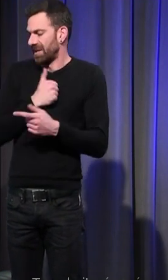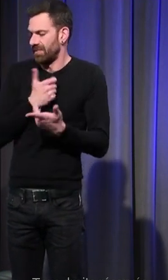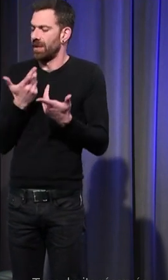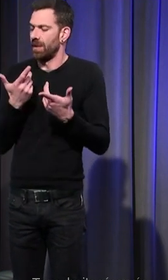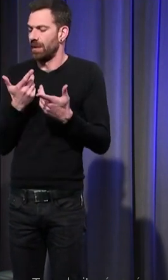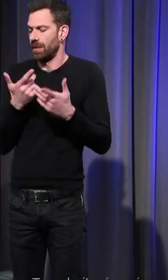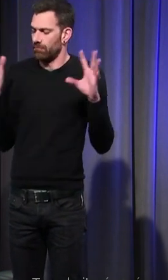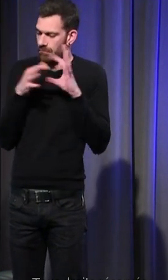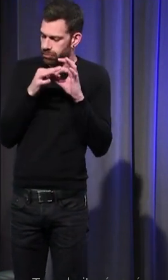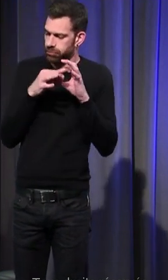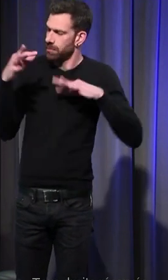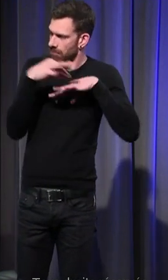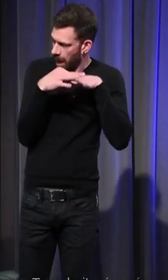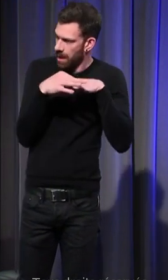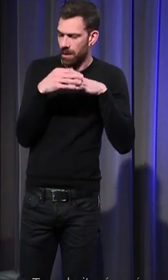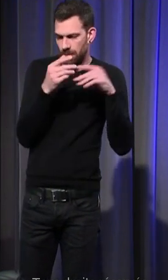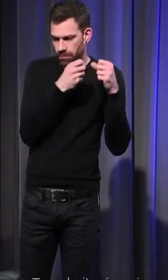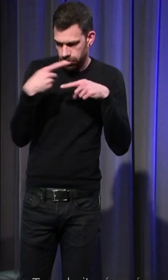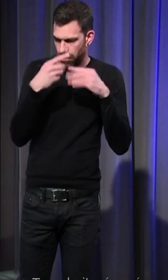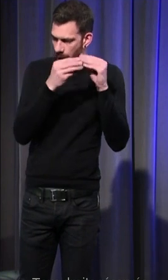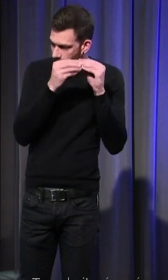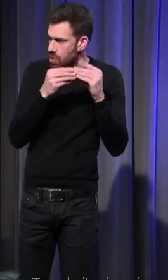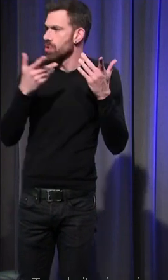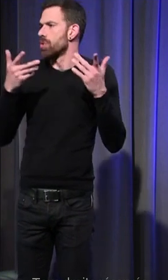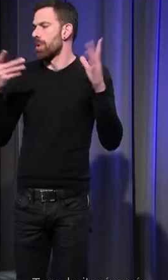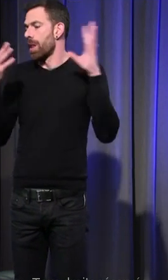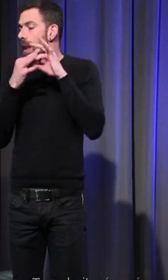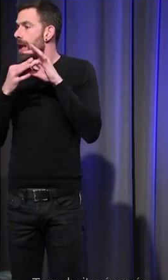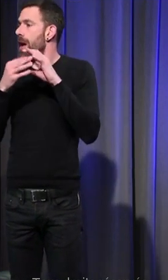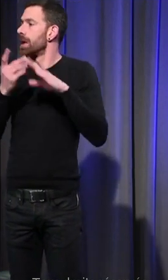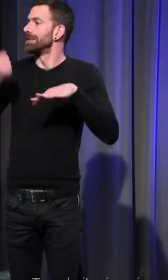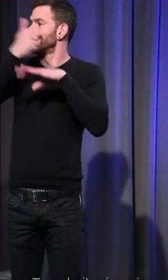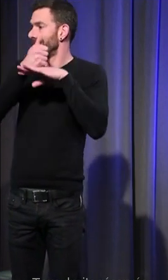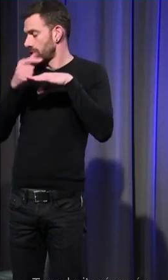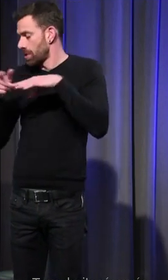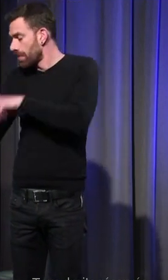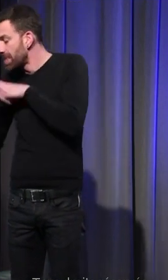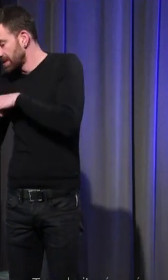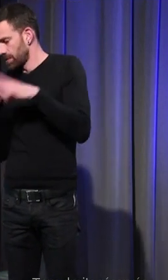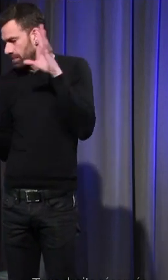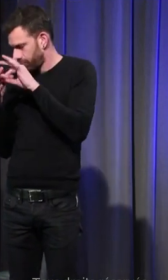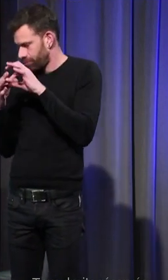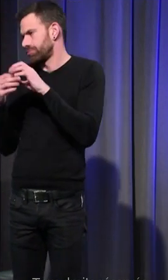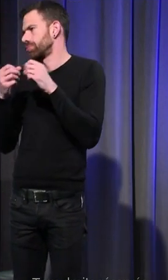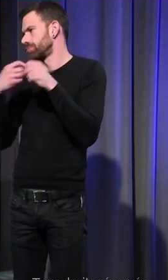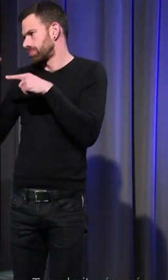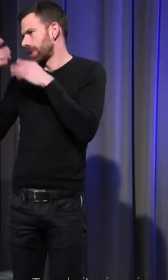conjugal est pensé en termes d'amour le lien féodal est pensé en termes d'amour le lien à Dieu est pensé en termes d'amour